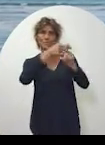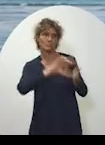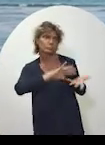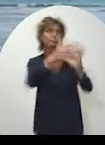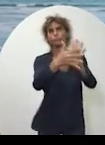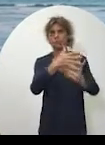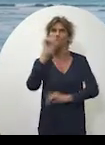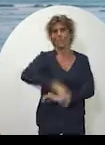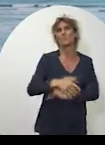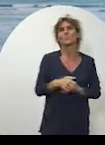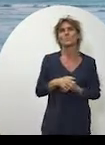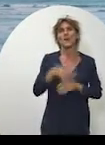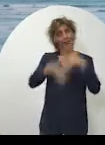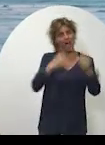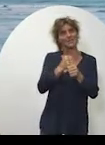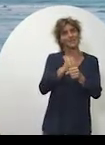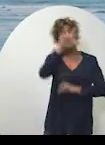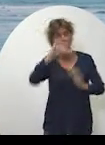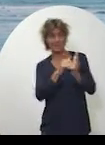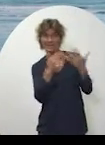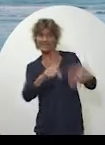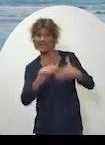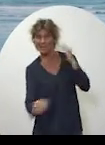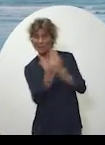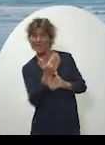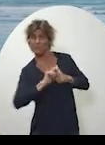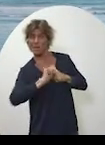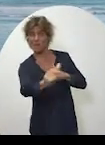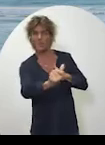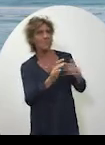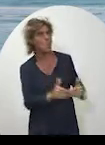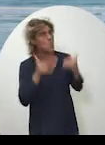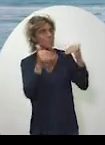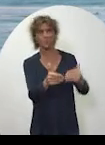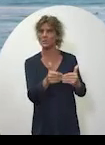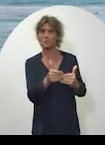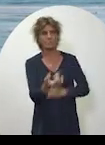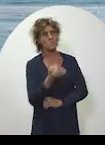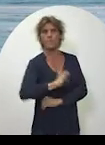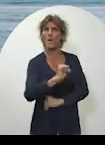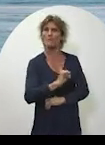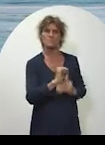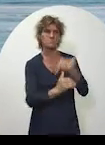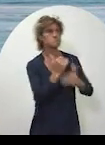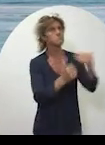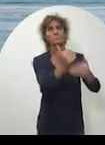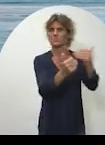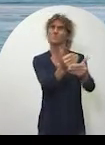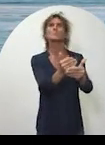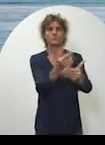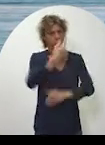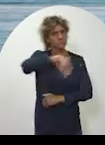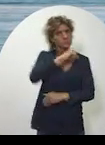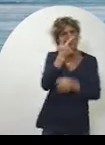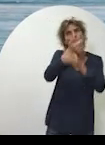L'année 2017 s'inscrira donc tout naturellement dans le prolongement de cette nouvelle impulsion que nous avons su